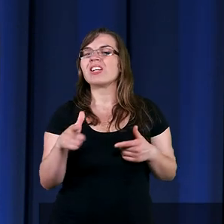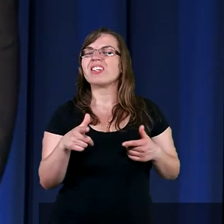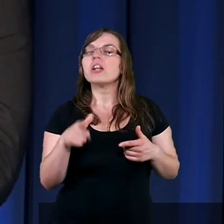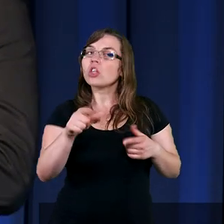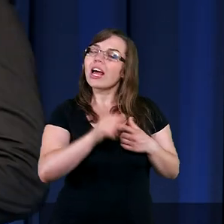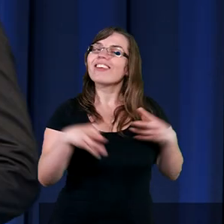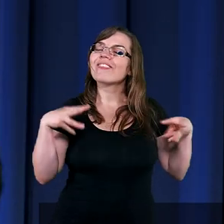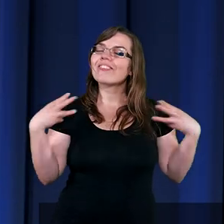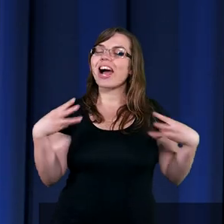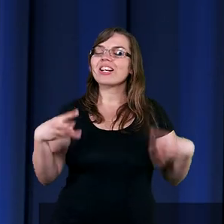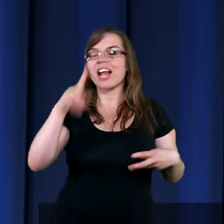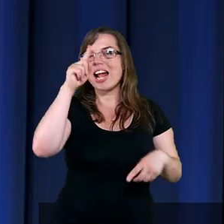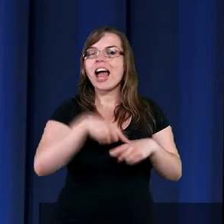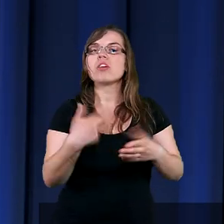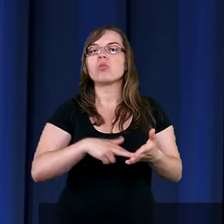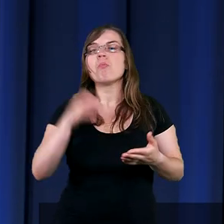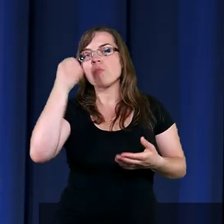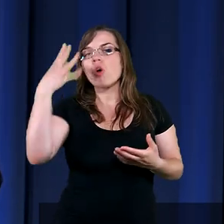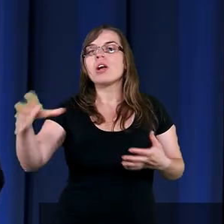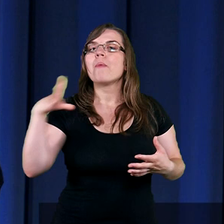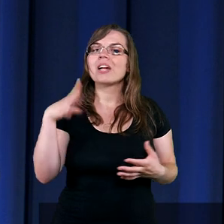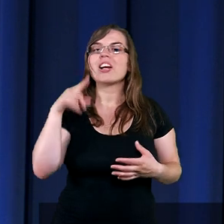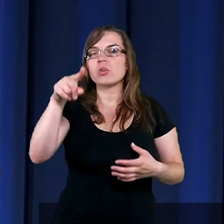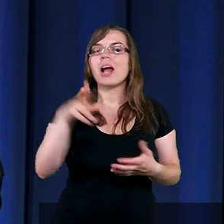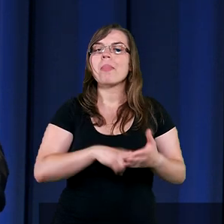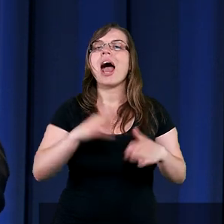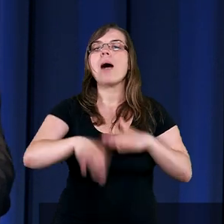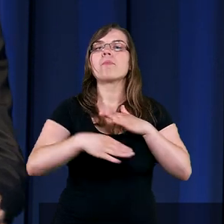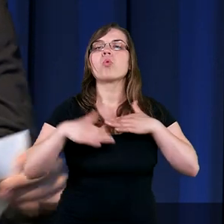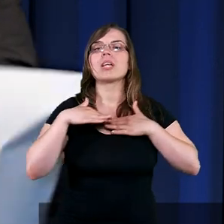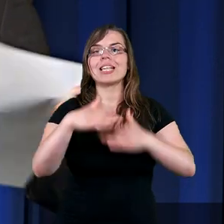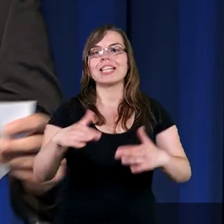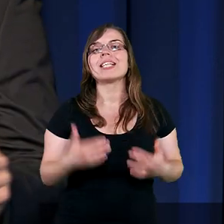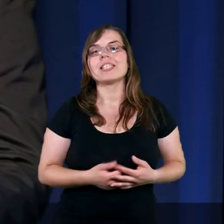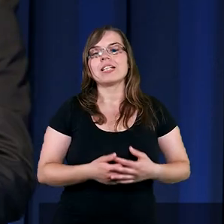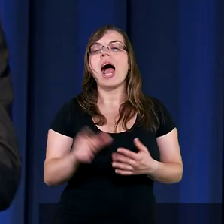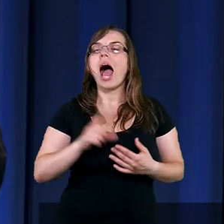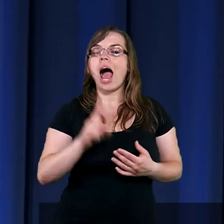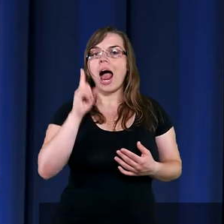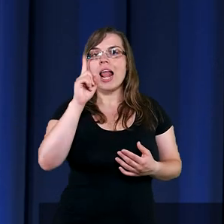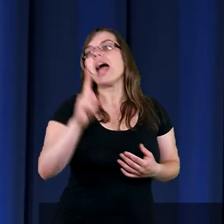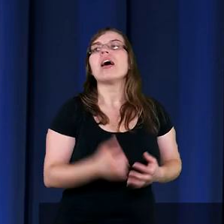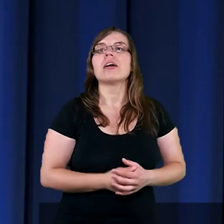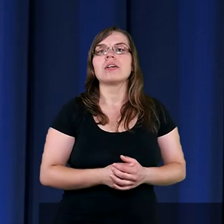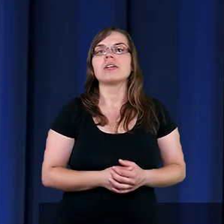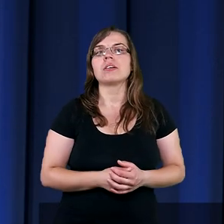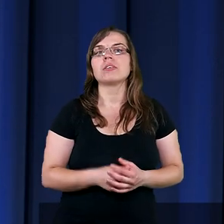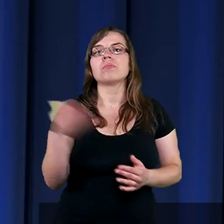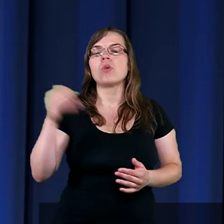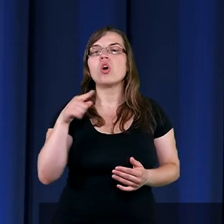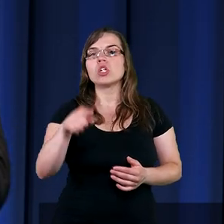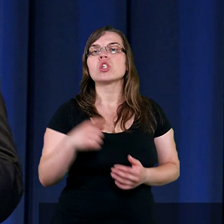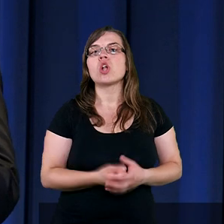jest ważna lekcja, którą Mojżesz przeżył tam na tej pustyni. Ale żeby to,